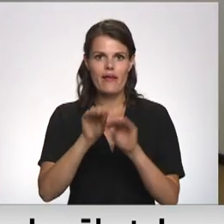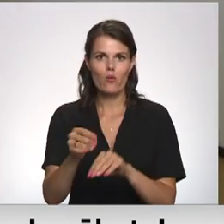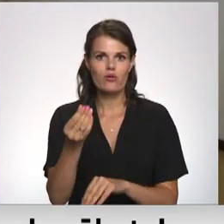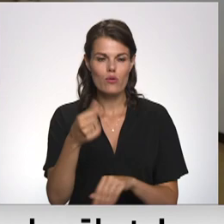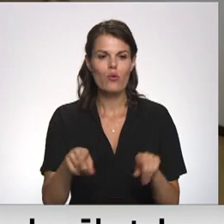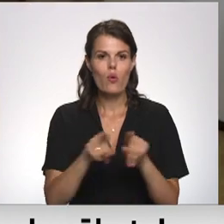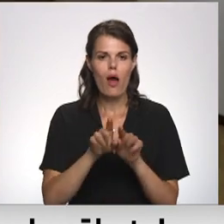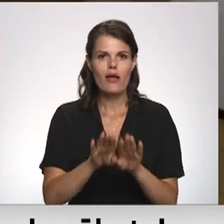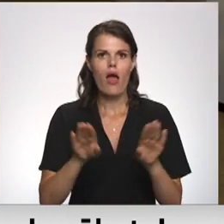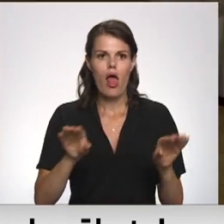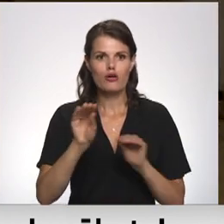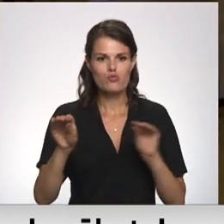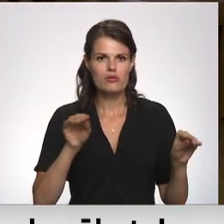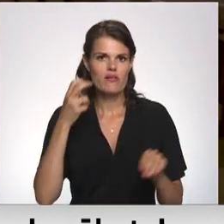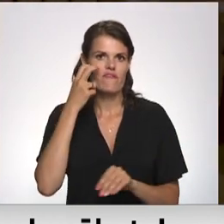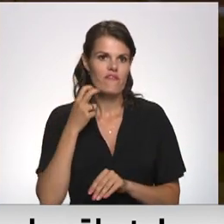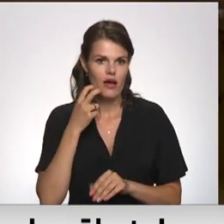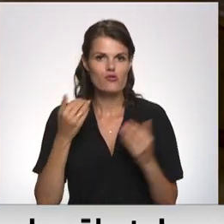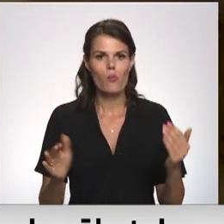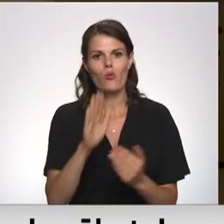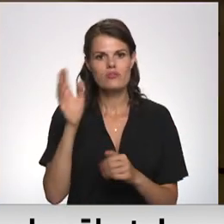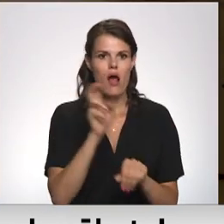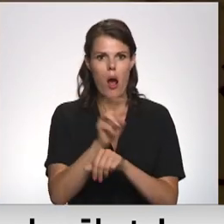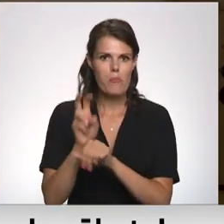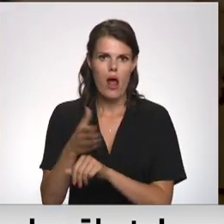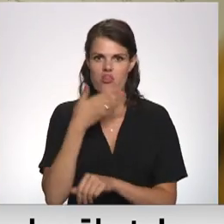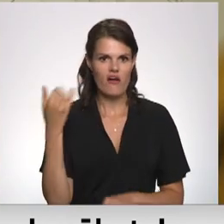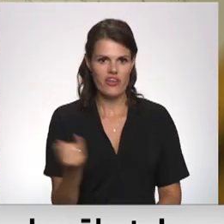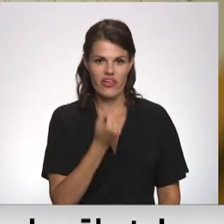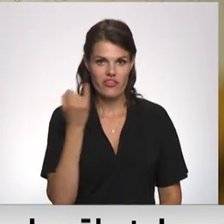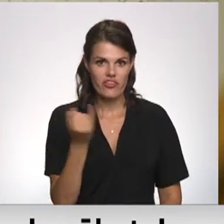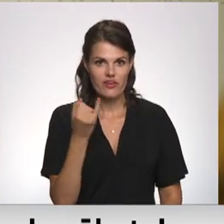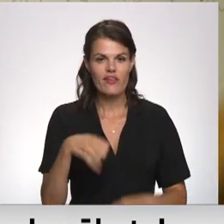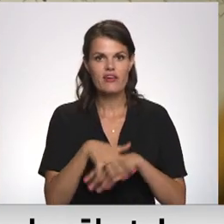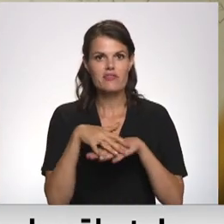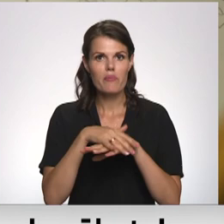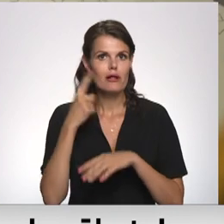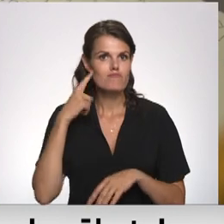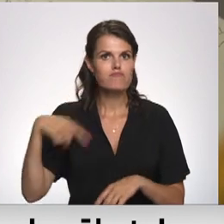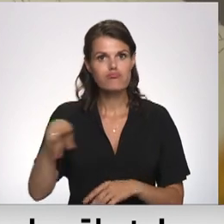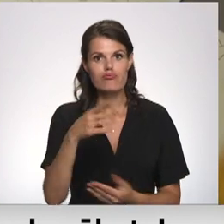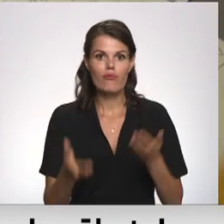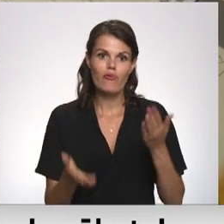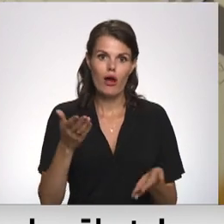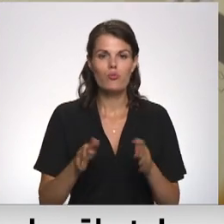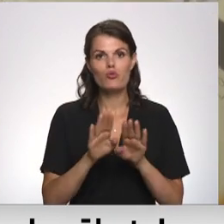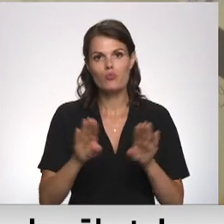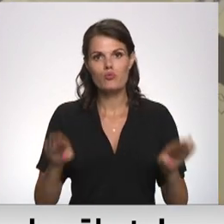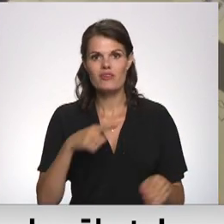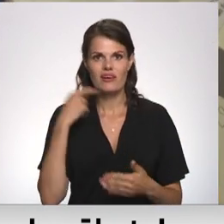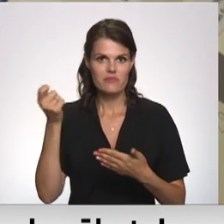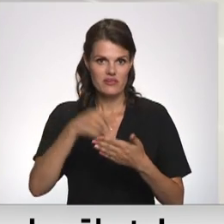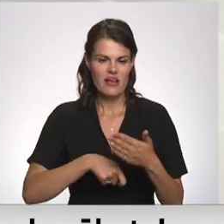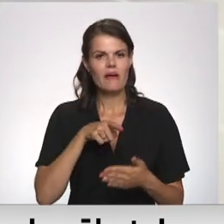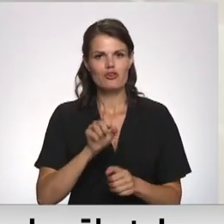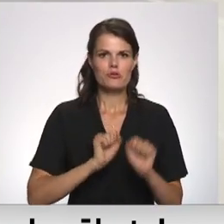Arī muzeja ekspozīcijas, ot novecojusi, mūsdien apmeklētājiem neinteresanta. Par sabiedrībā izskanējošo varbūtību par muzeja slēgšanu viņš